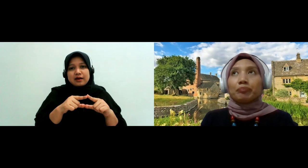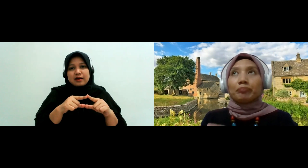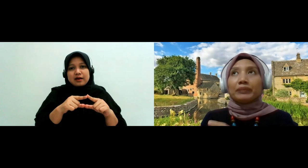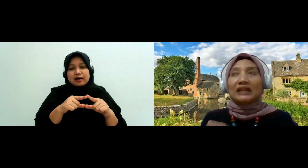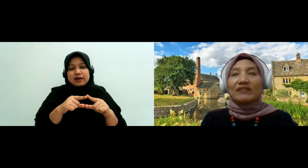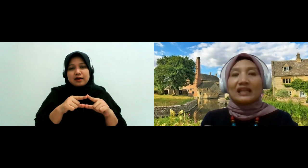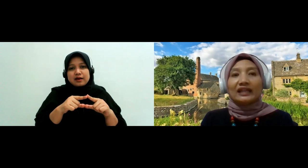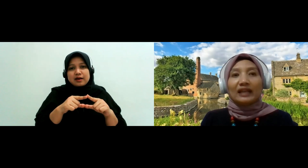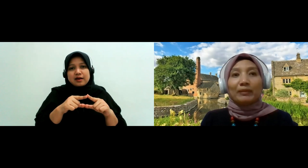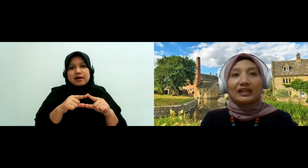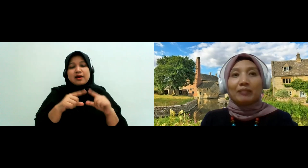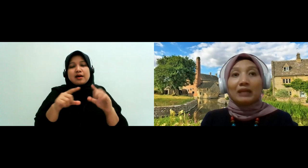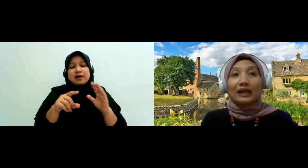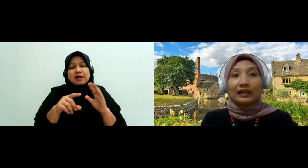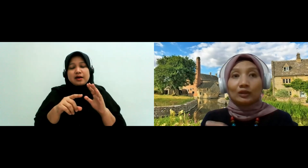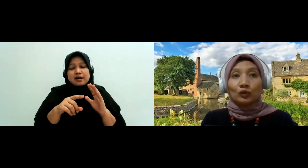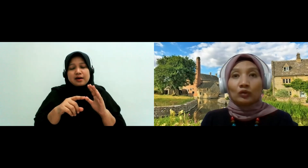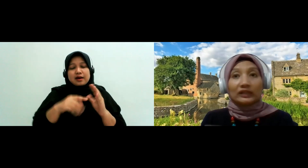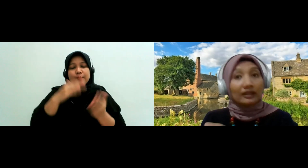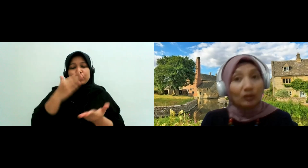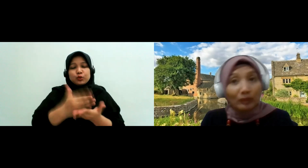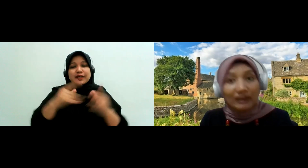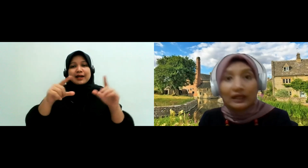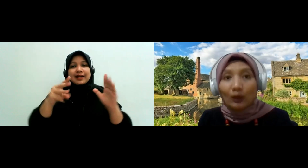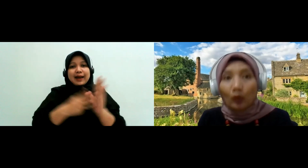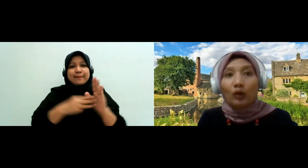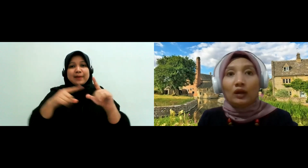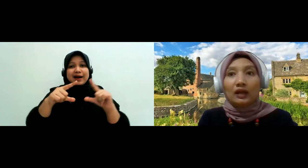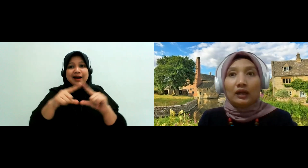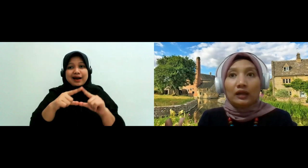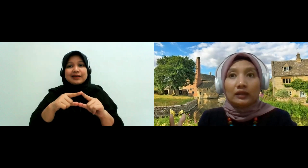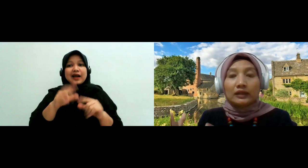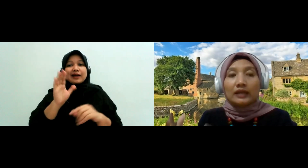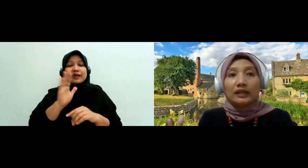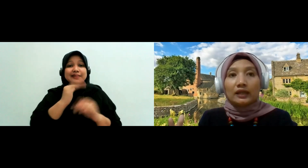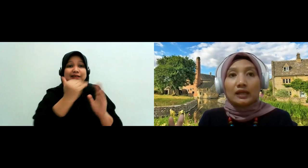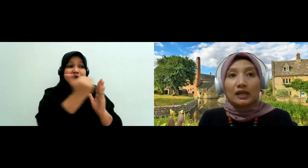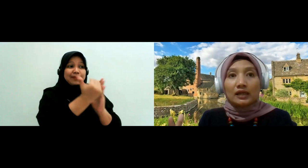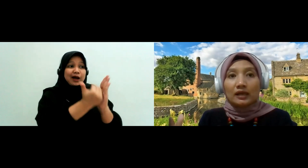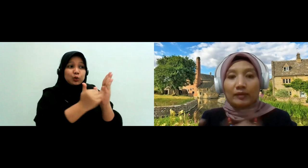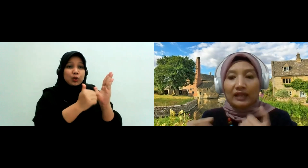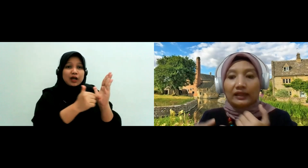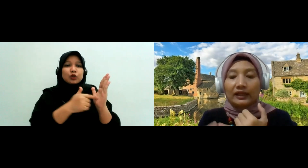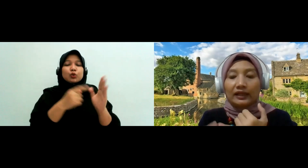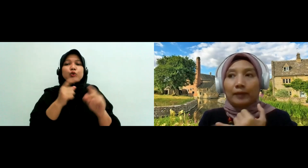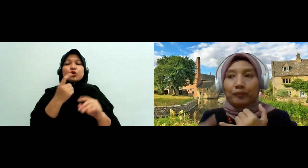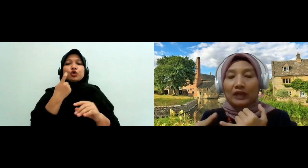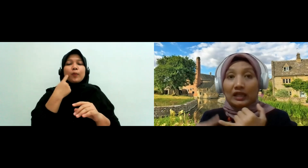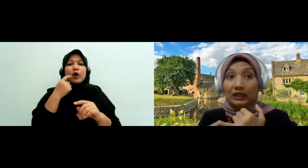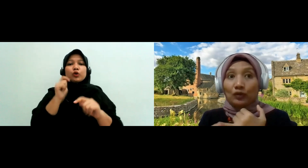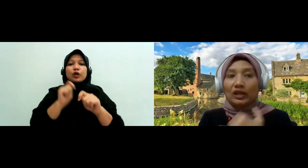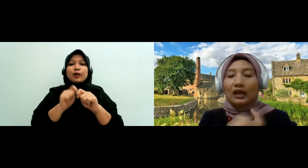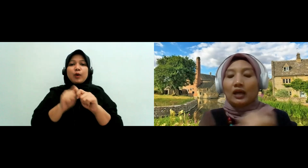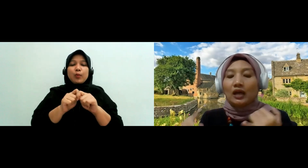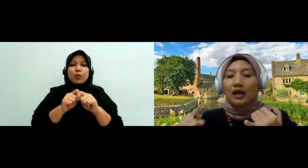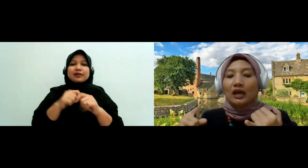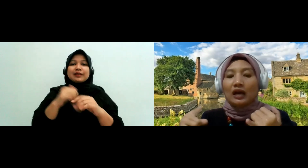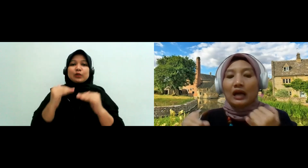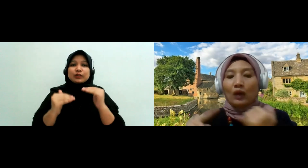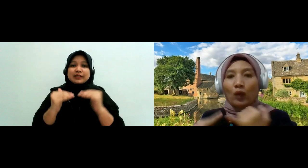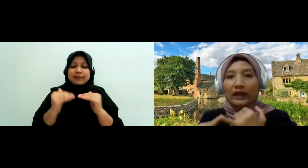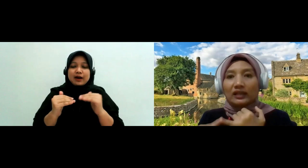penafsiran yang menyeimbangkan itu ternyata udah banyak loh jadi misalnya nih ya yang saya tahu ya